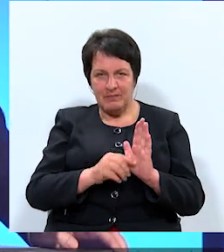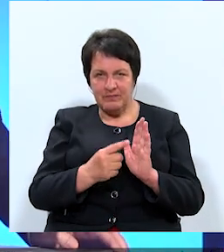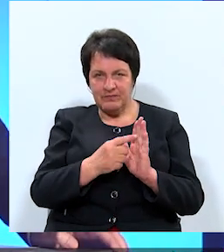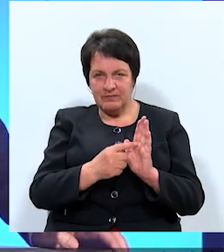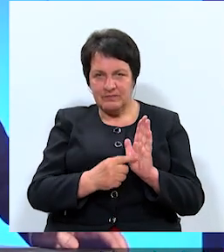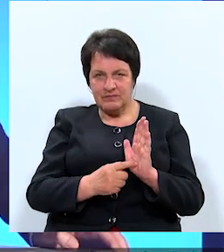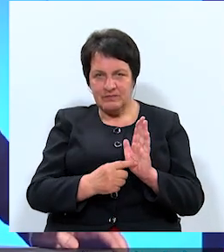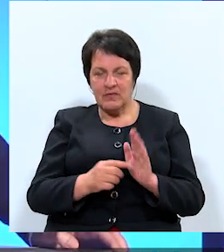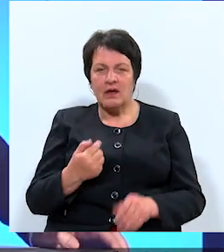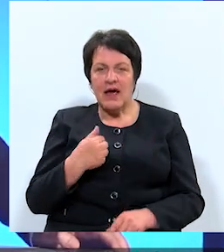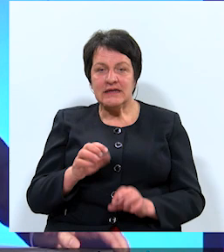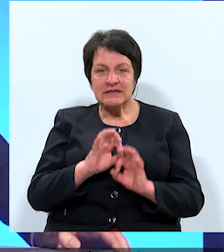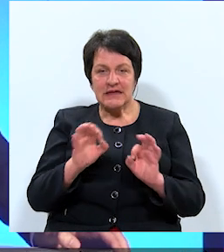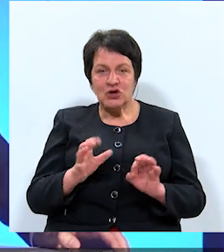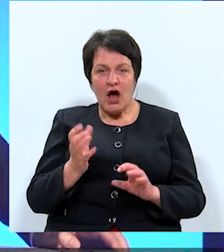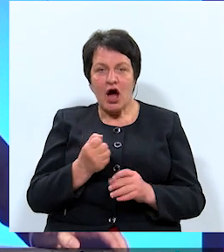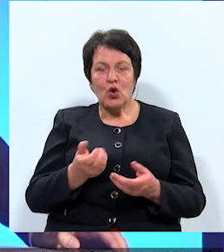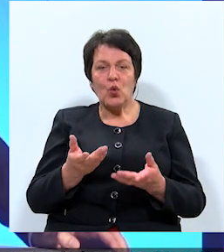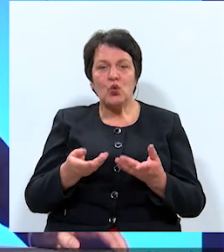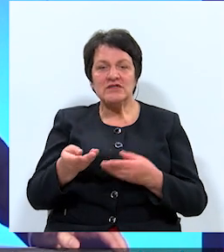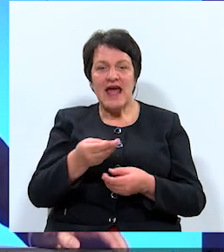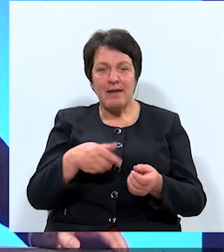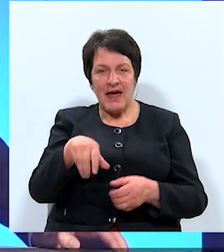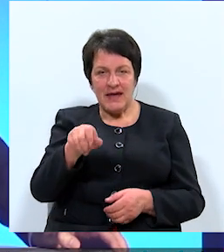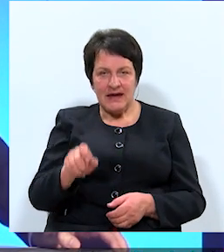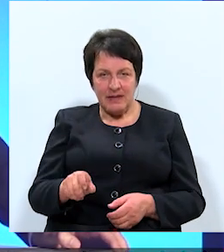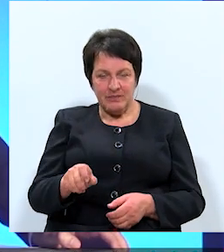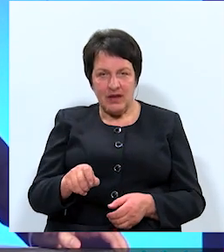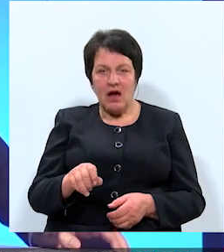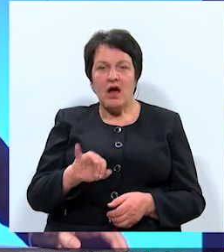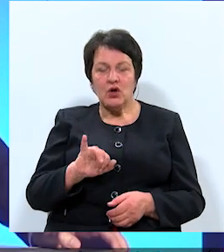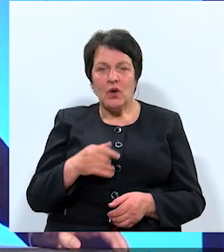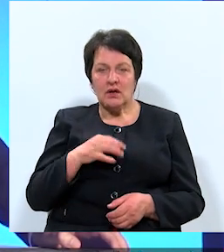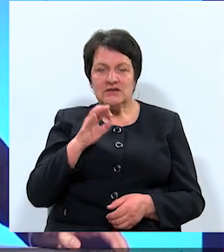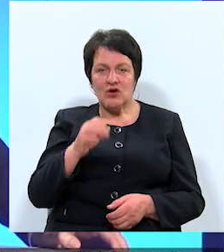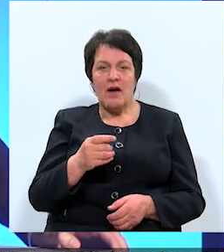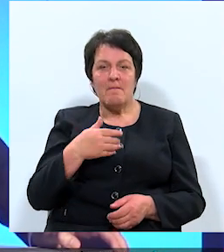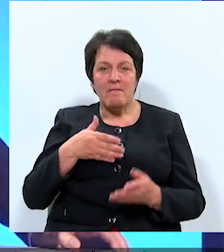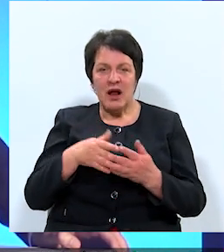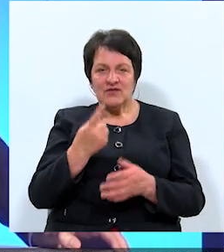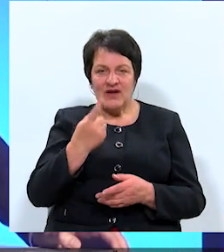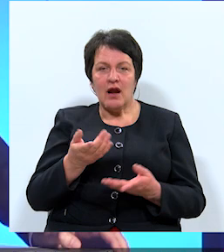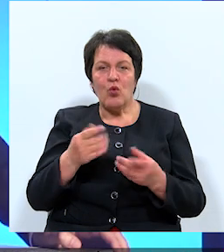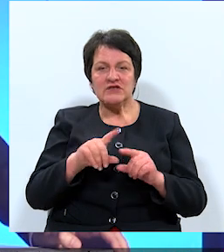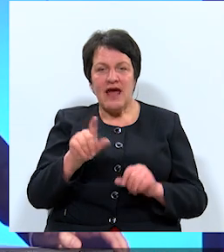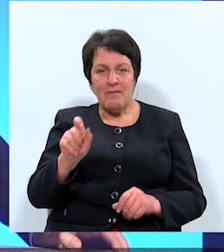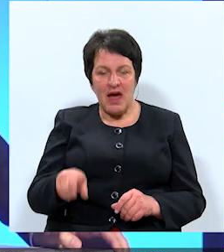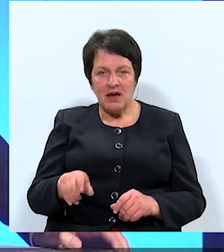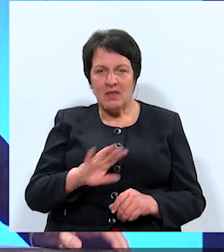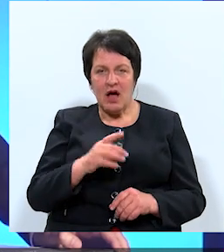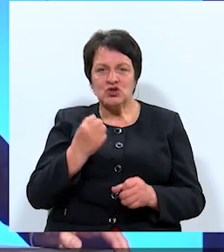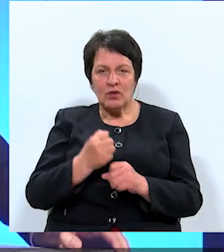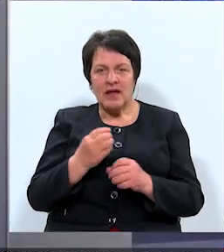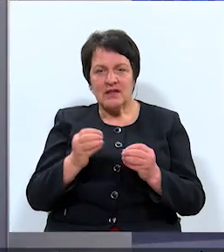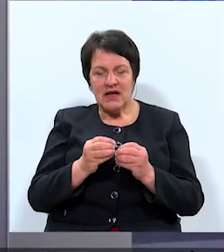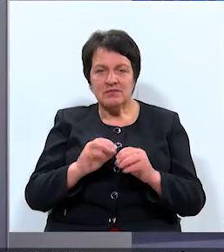sākšu ar uzņēmējiem, jo, kā es jau teicu, palīdzot vienam uzņēmēm, kas nodarbina 10 vai 30